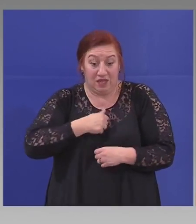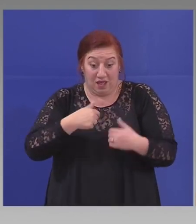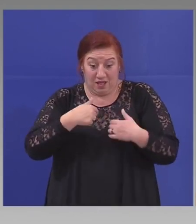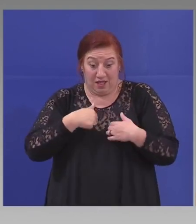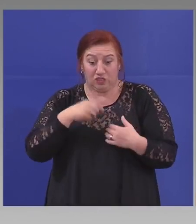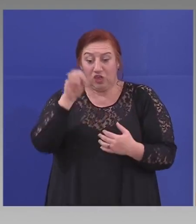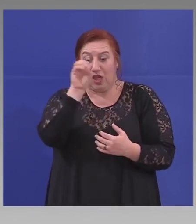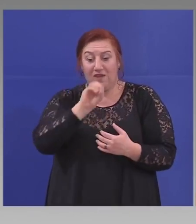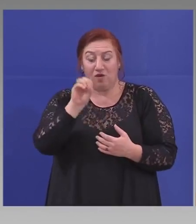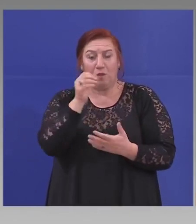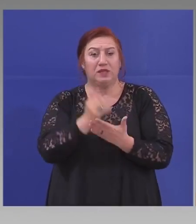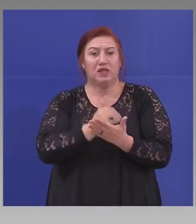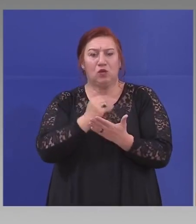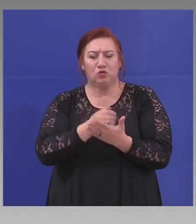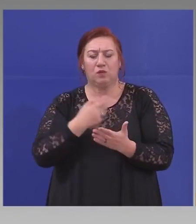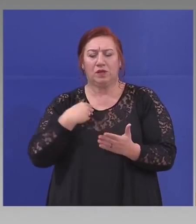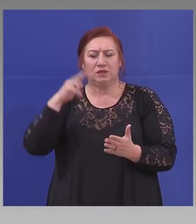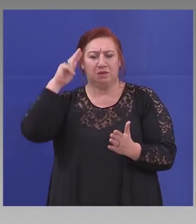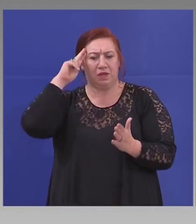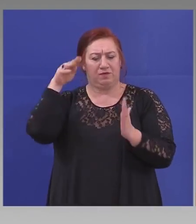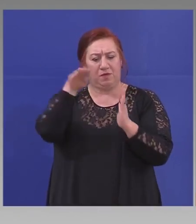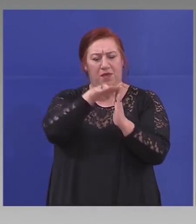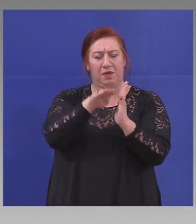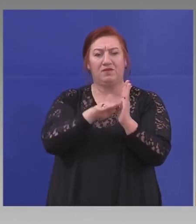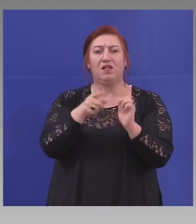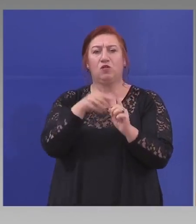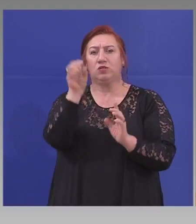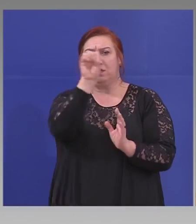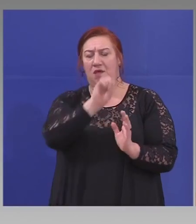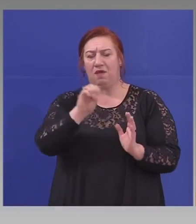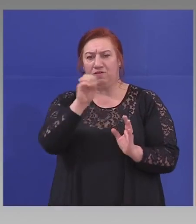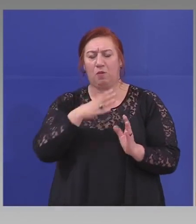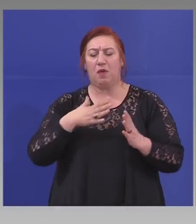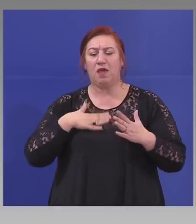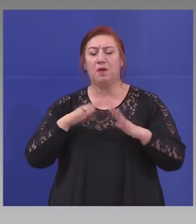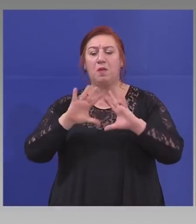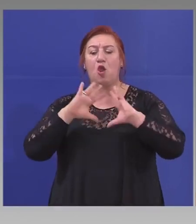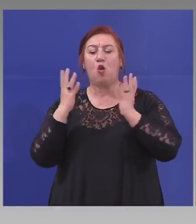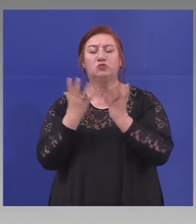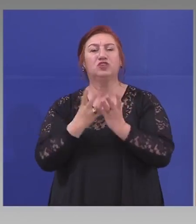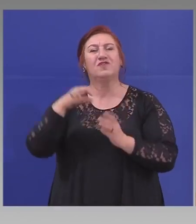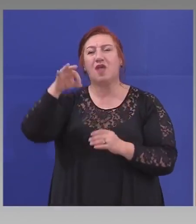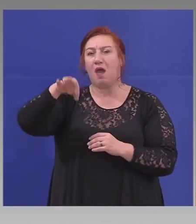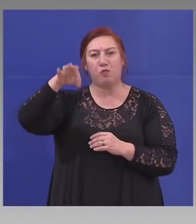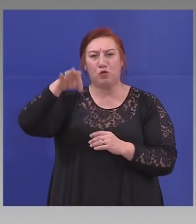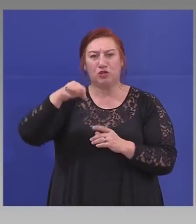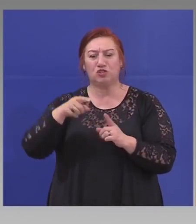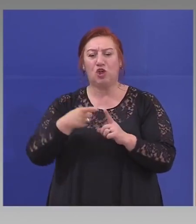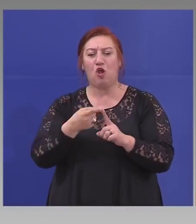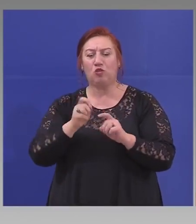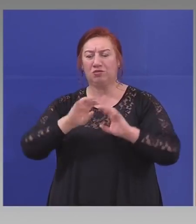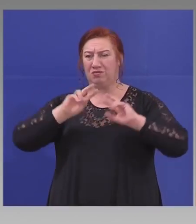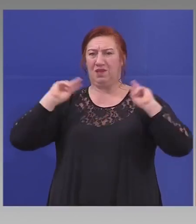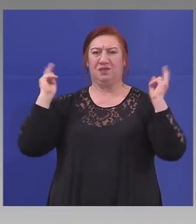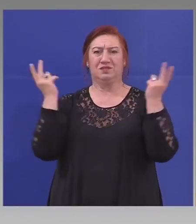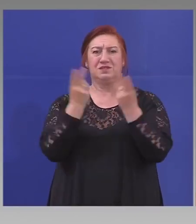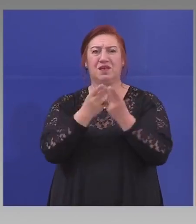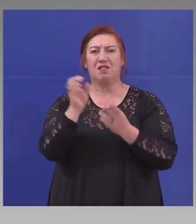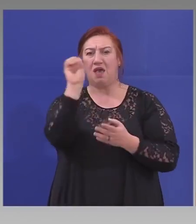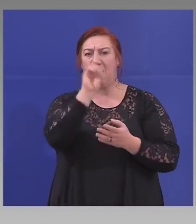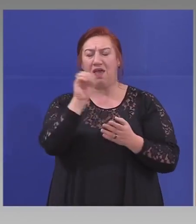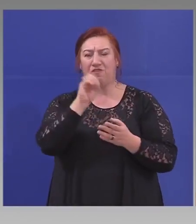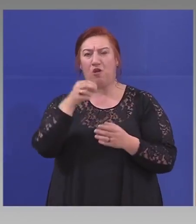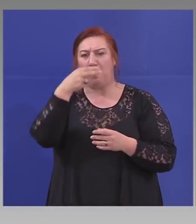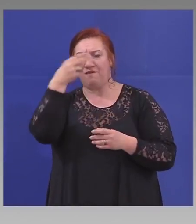европейските правила, обществените поръчки, където от цяла Европа фирмите участват,